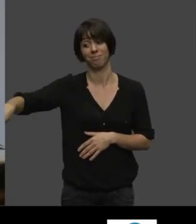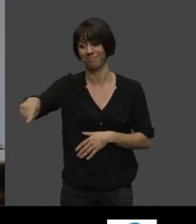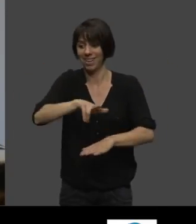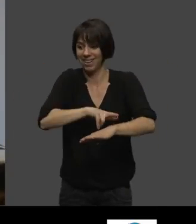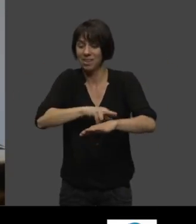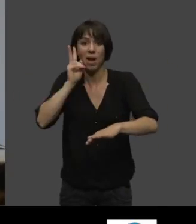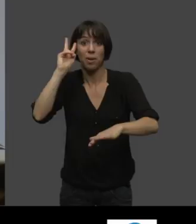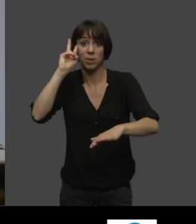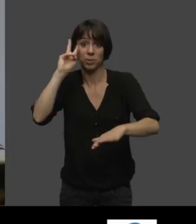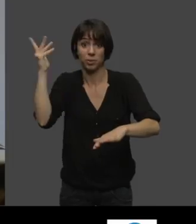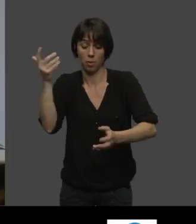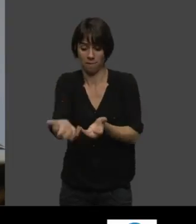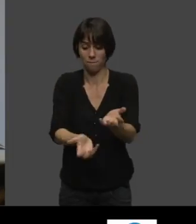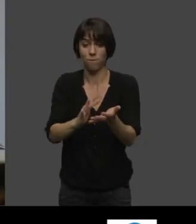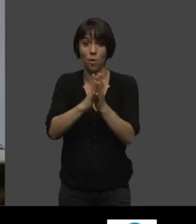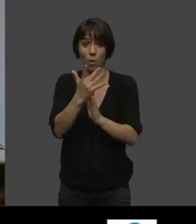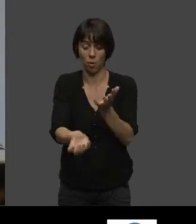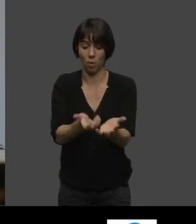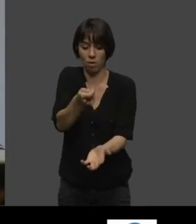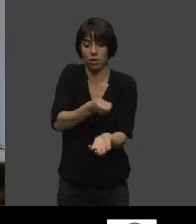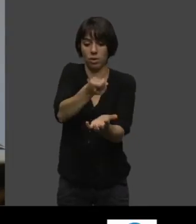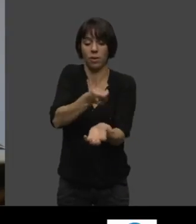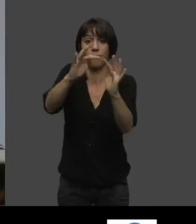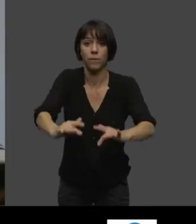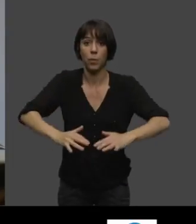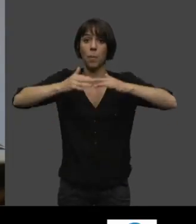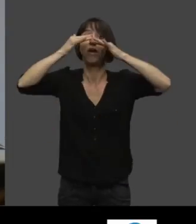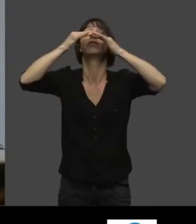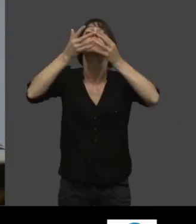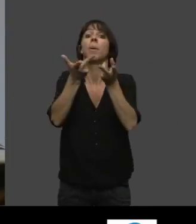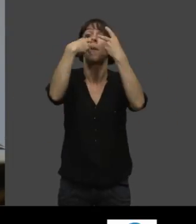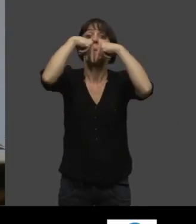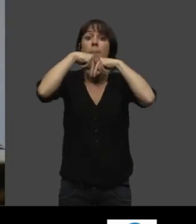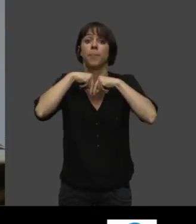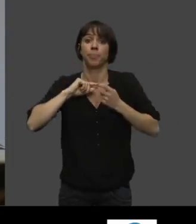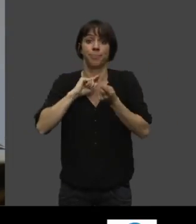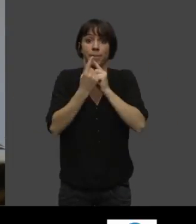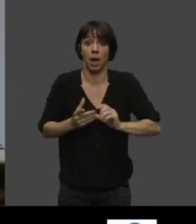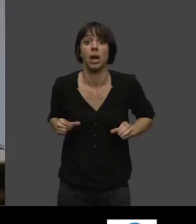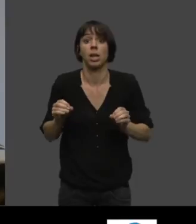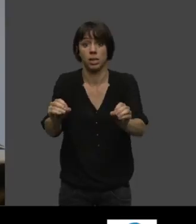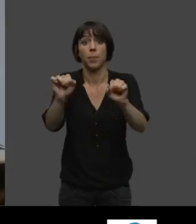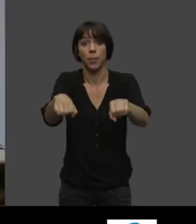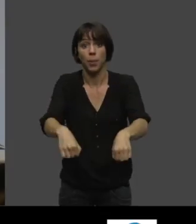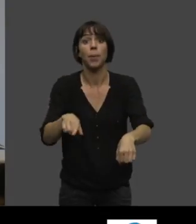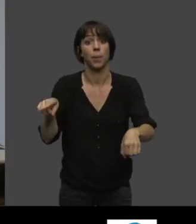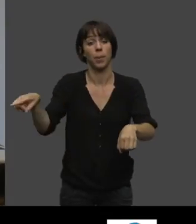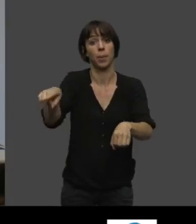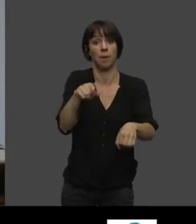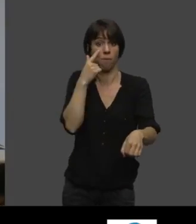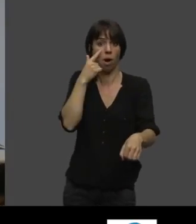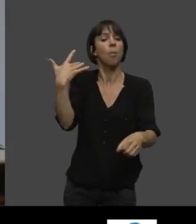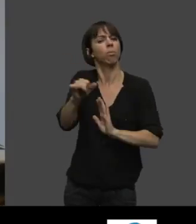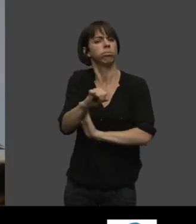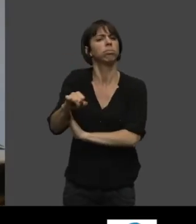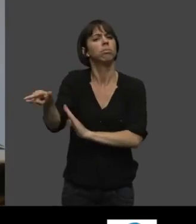qui crament et les fumées sont cancérigènes. Oui, un exemple. Donc c'est intéressant. C'est l'exemple extrême.